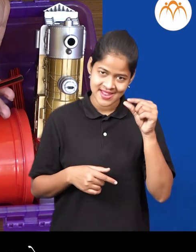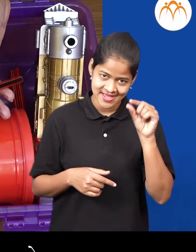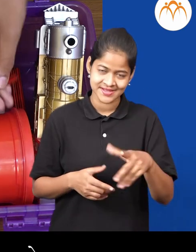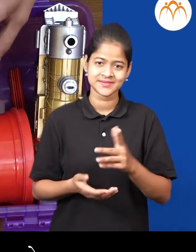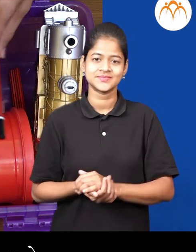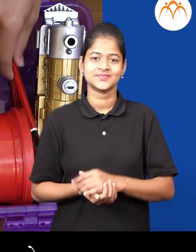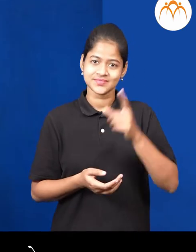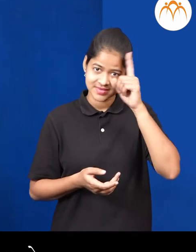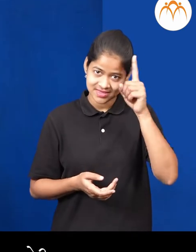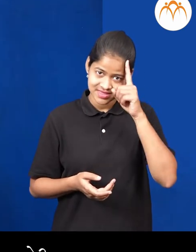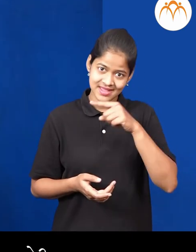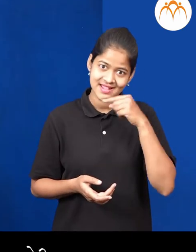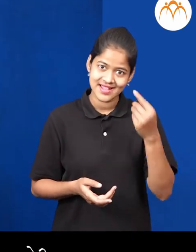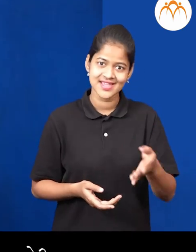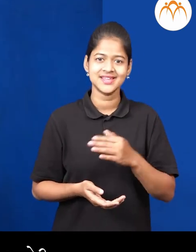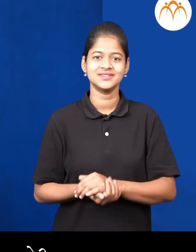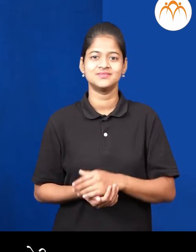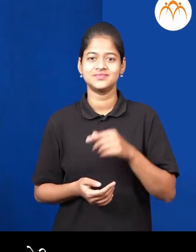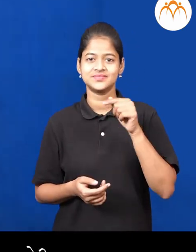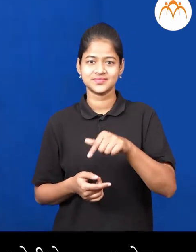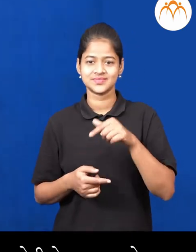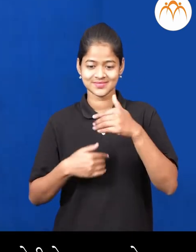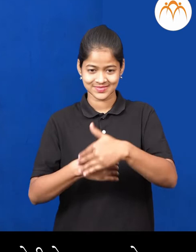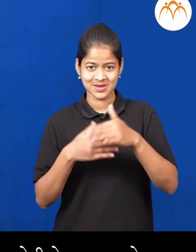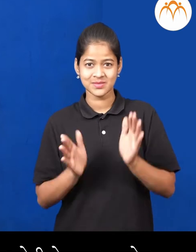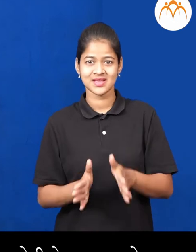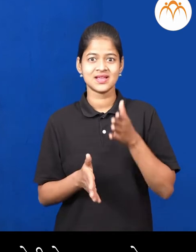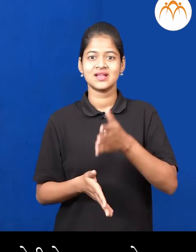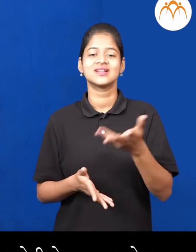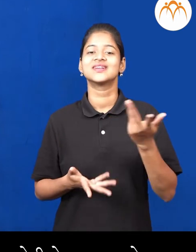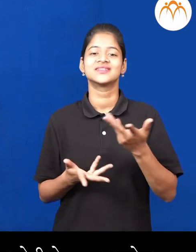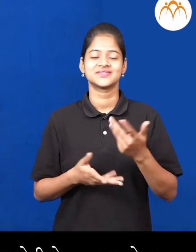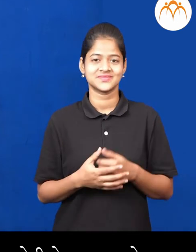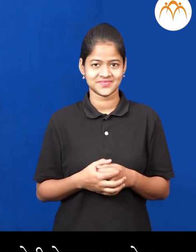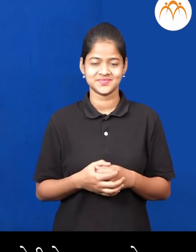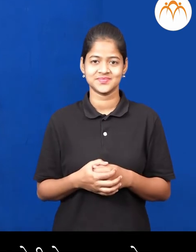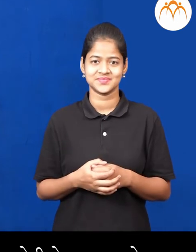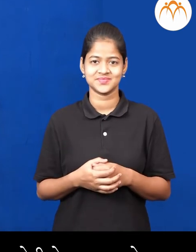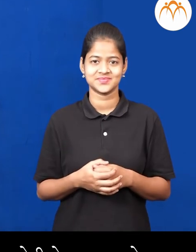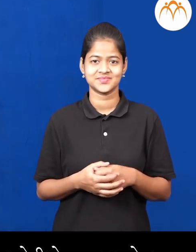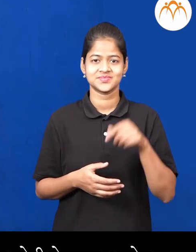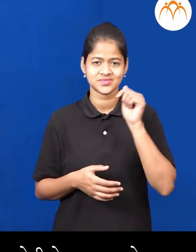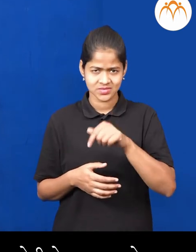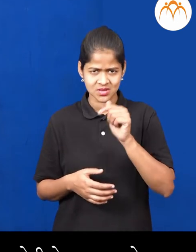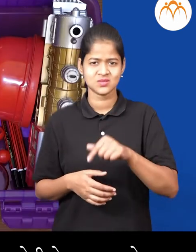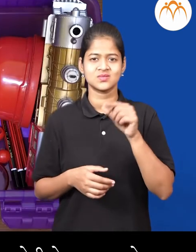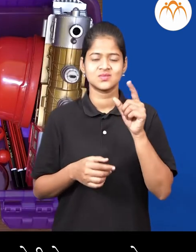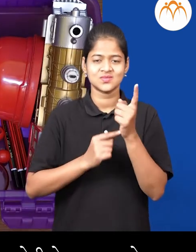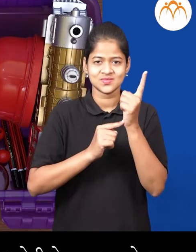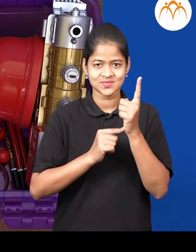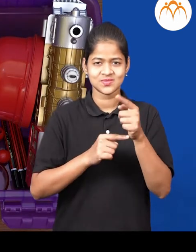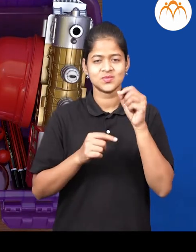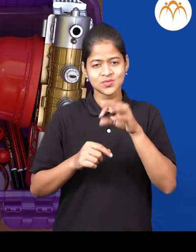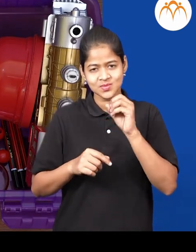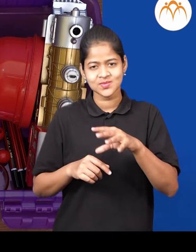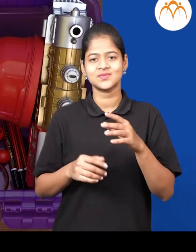लालरंगाची आए आणि यहाँ डब्यात का है? आई यहाँ डब्यात ना मी सगया छोटे गोश्टी चेवलेद